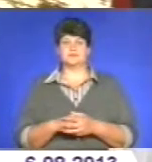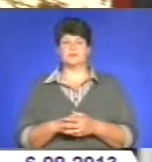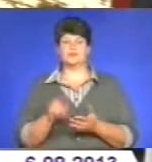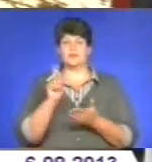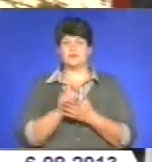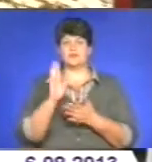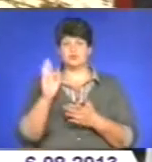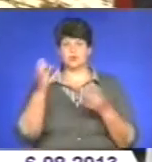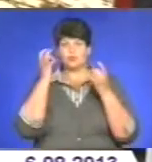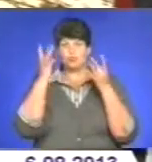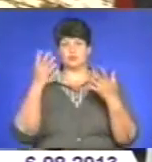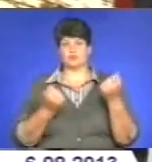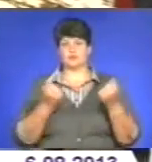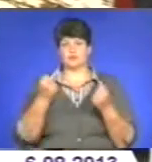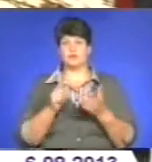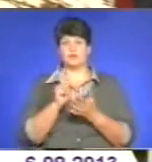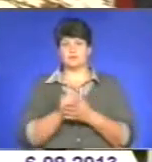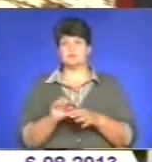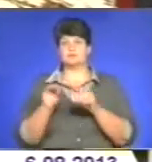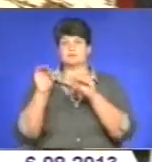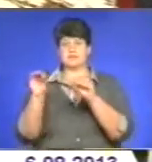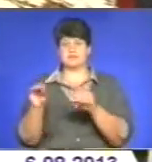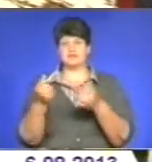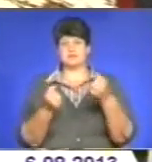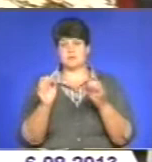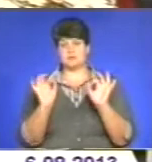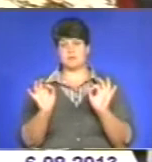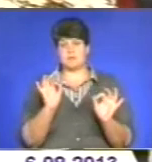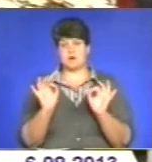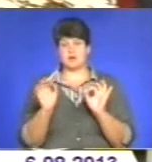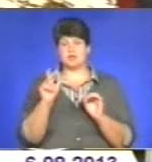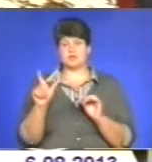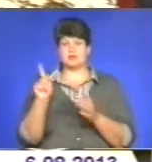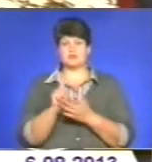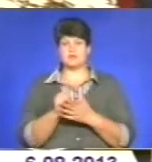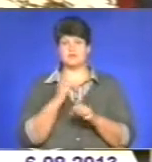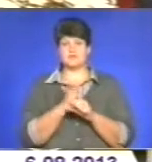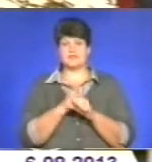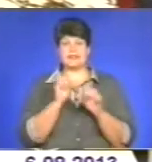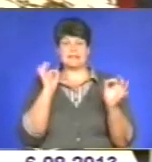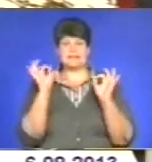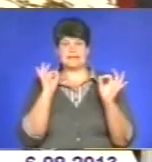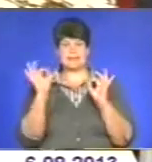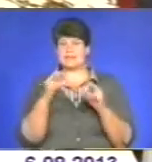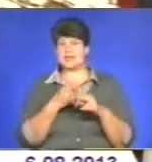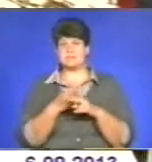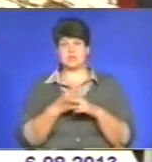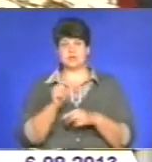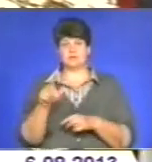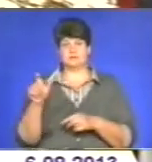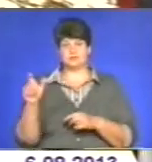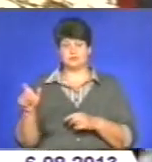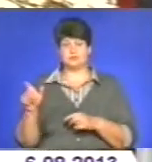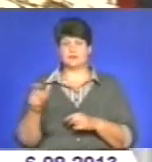культура водія. Він повинен припарковувати машину нормально, повинна машина працюватися, аналізація, не мішати пішоходам і не мішати